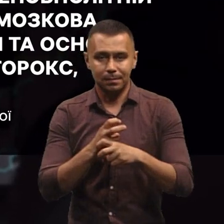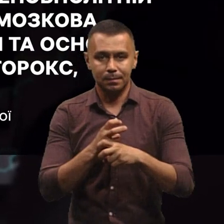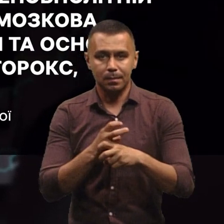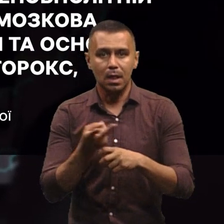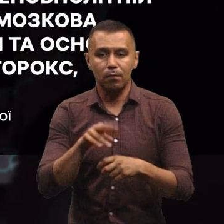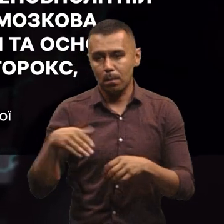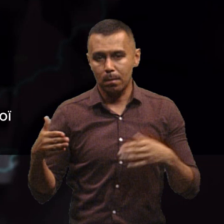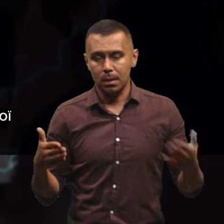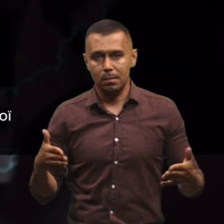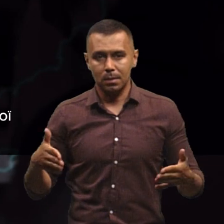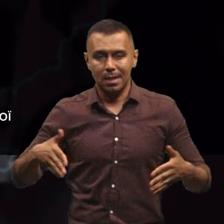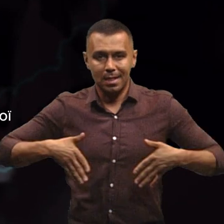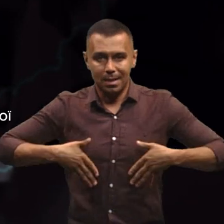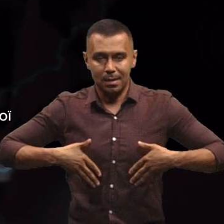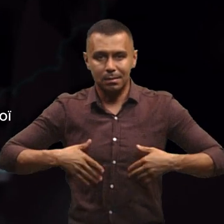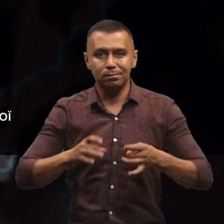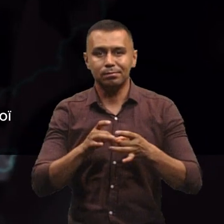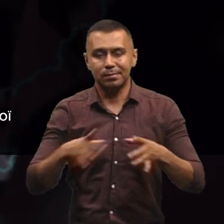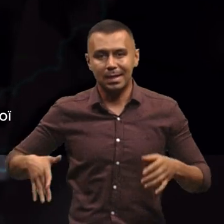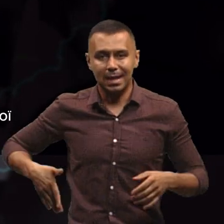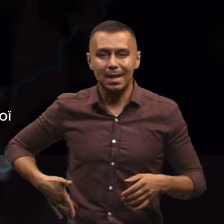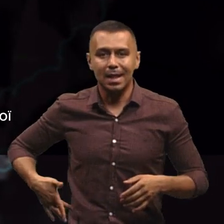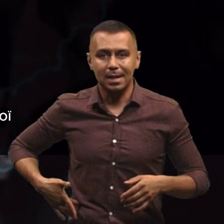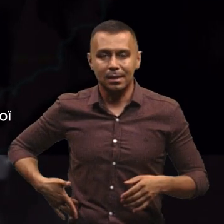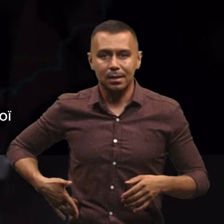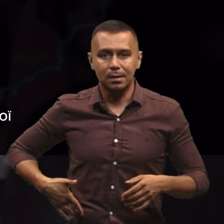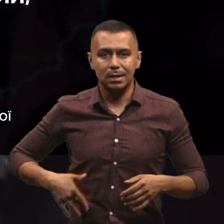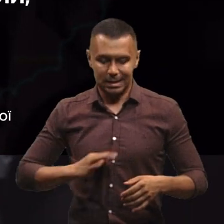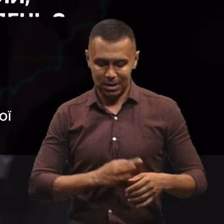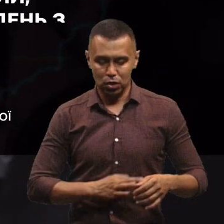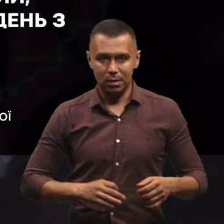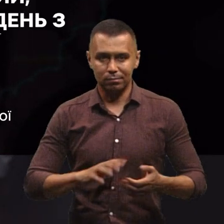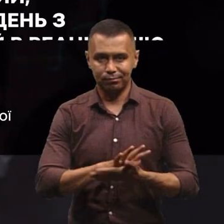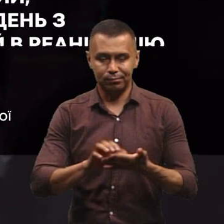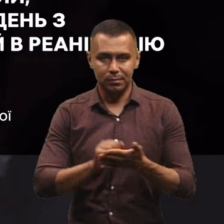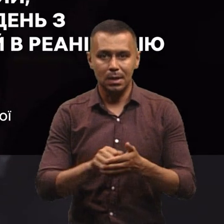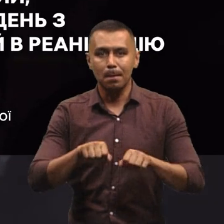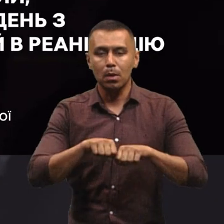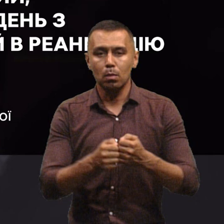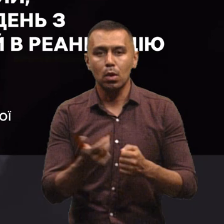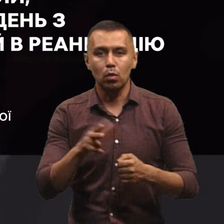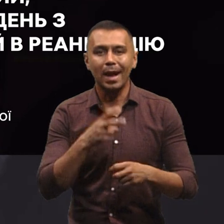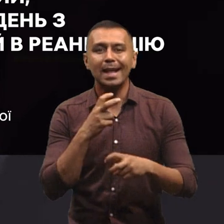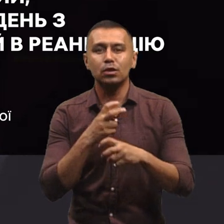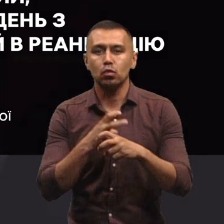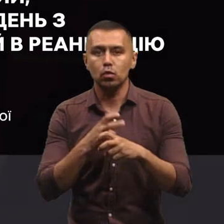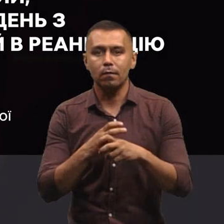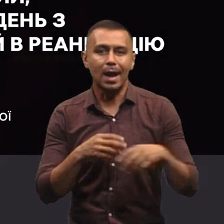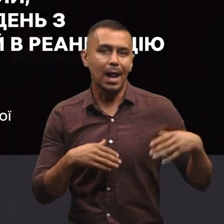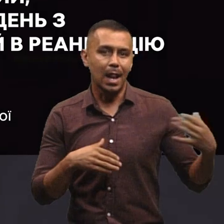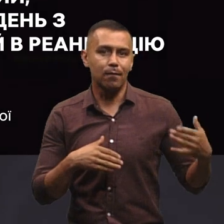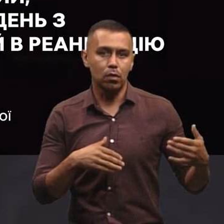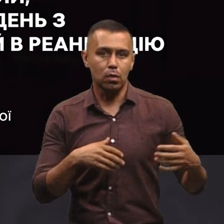двобічний пневмоторок, розрив селезінки, розрив брижитовстої кишки і перелом трьохкісточкової лівої